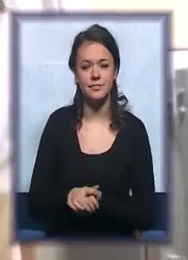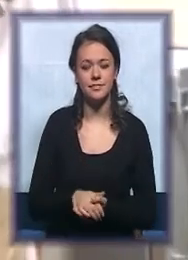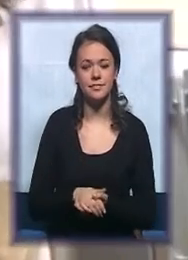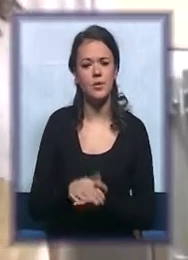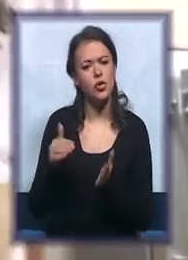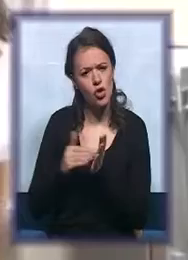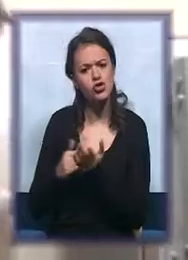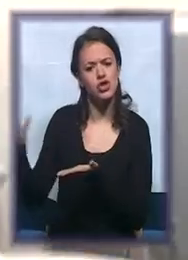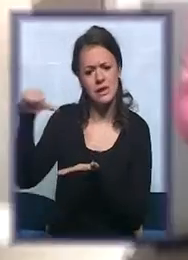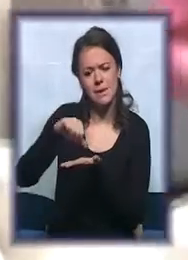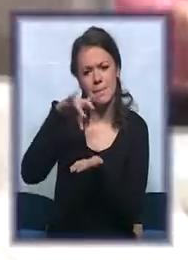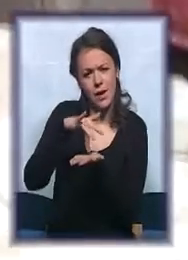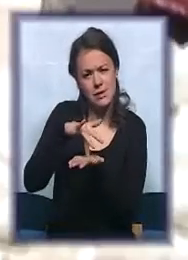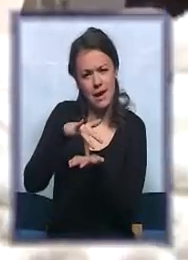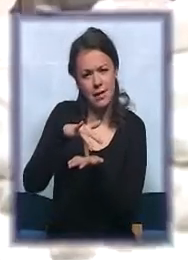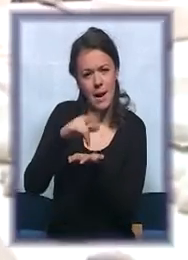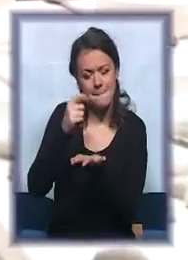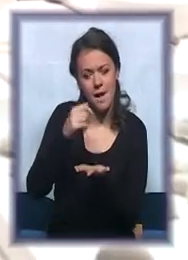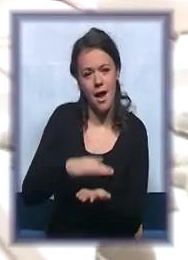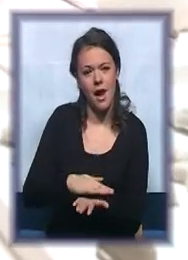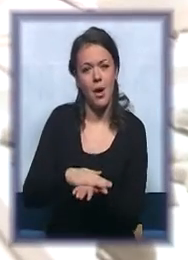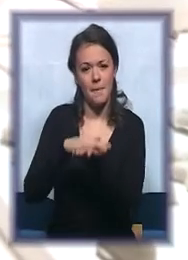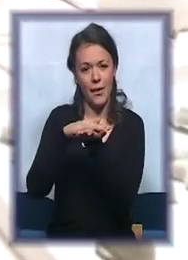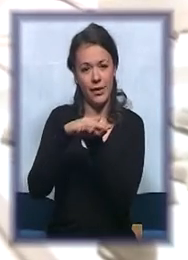Zipaj ovde u sredinu. Podigni malo gore.